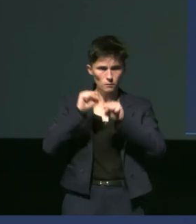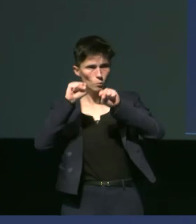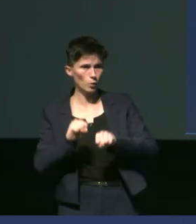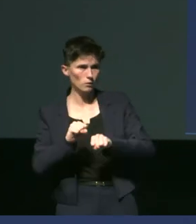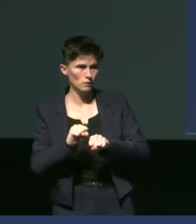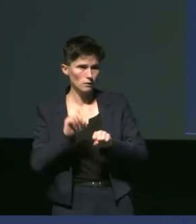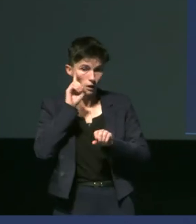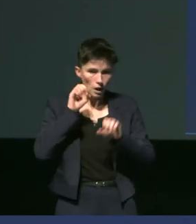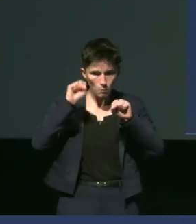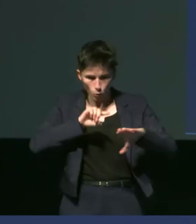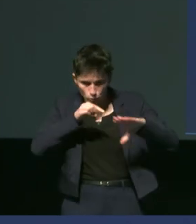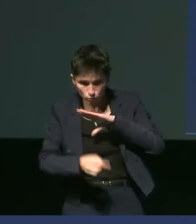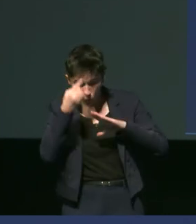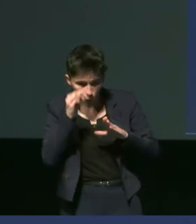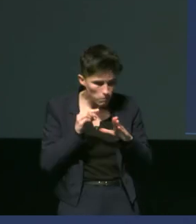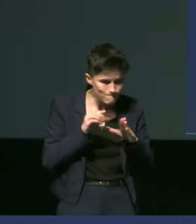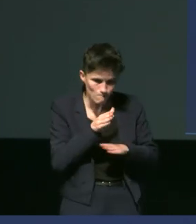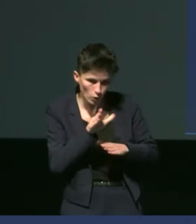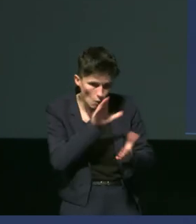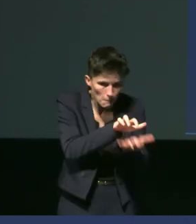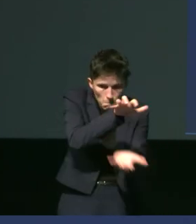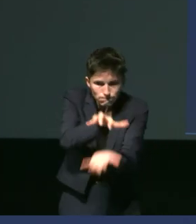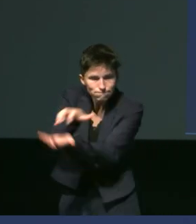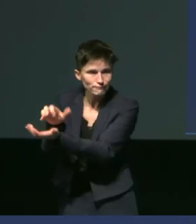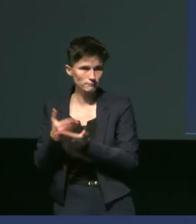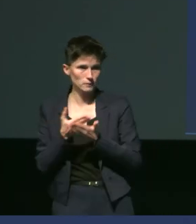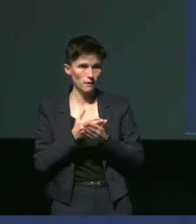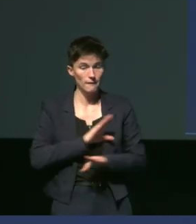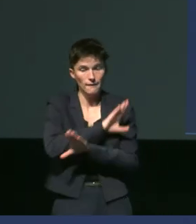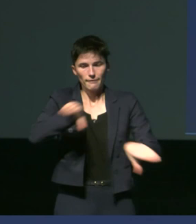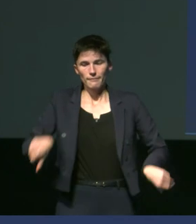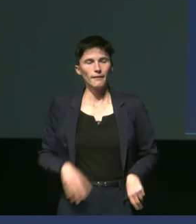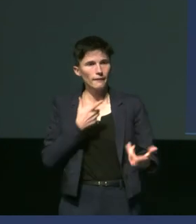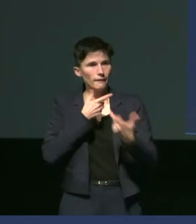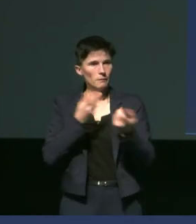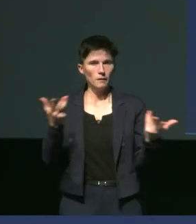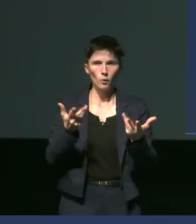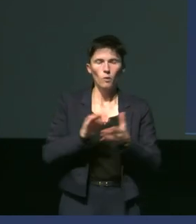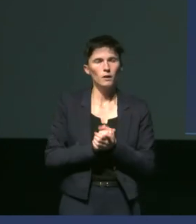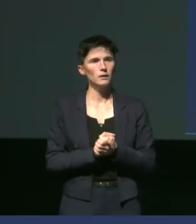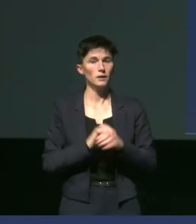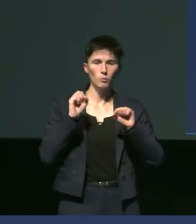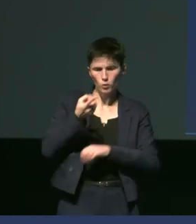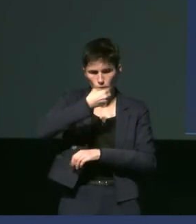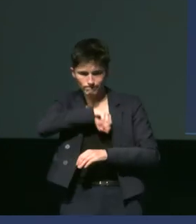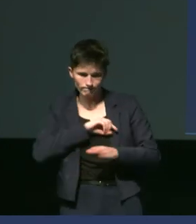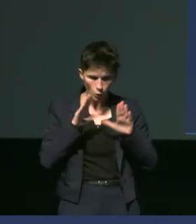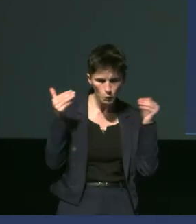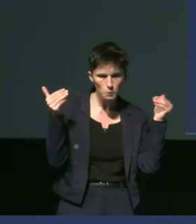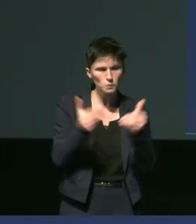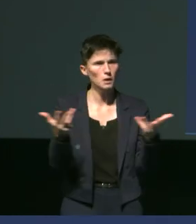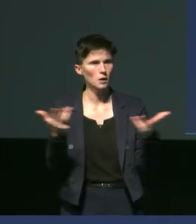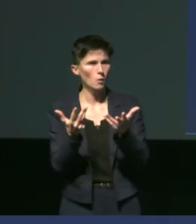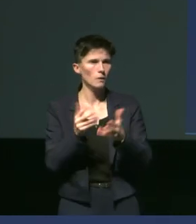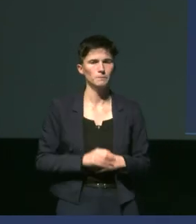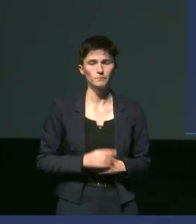pour venir prédater leur proie et puis une dernière adaptation dont on va parler à laquelle on va particulièrement s'intéresser ce soir c'est une